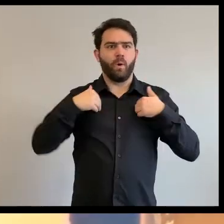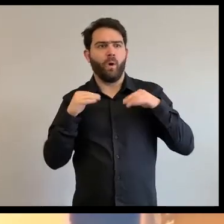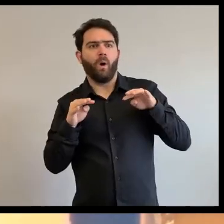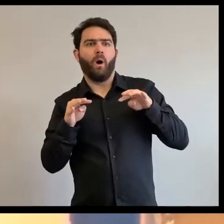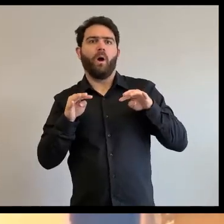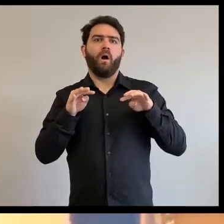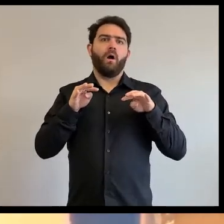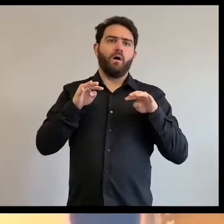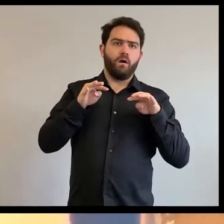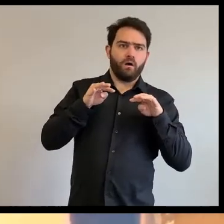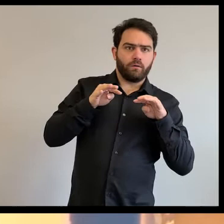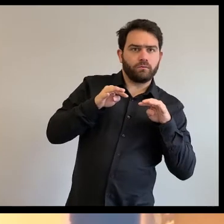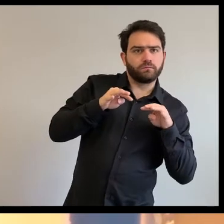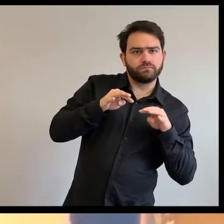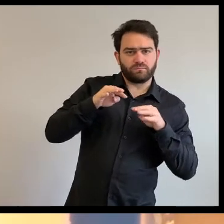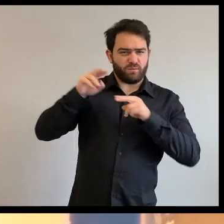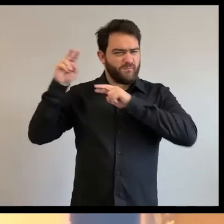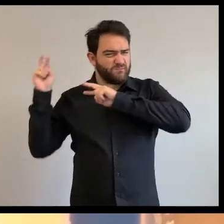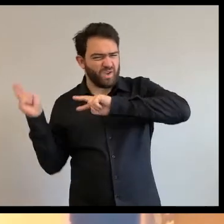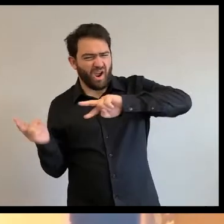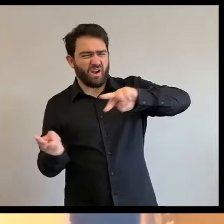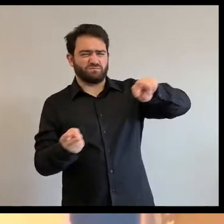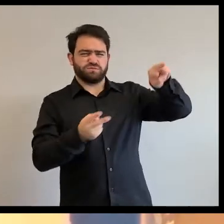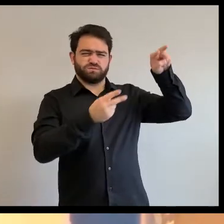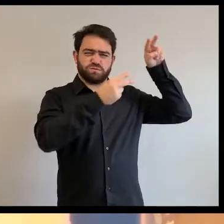il y a un grand vent qui est venu.